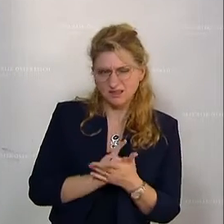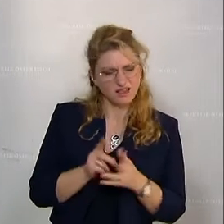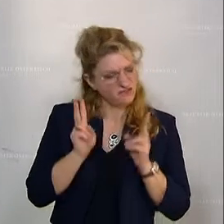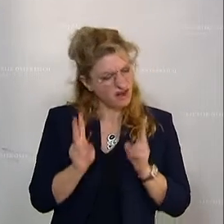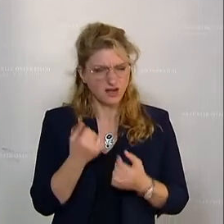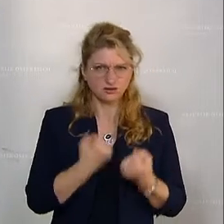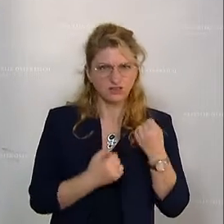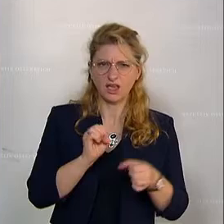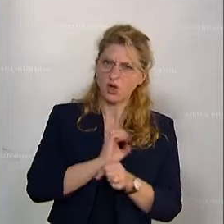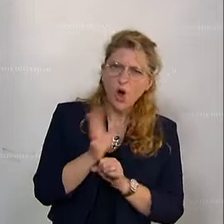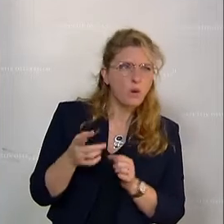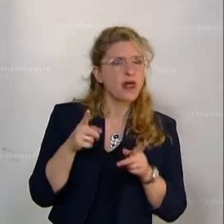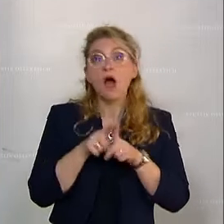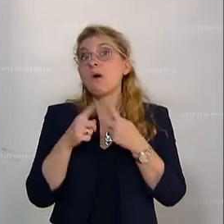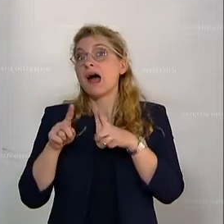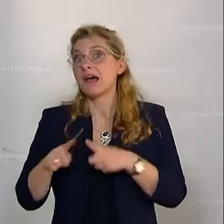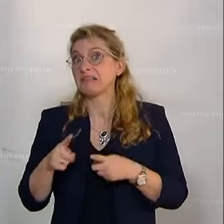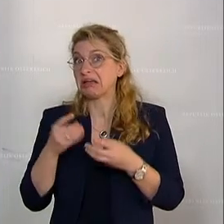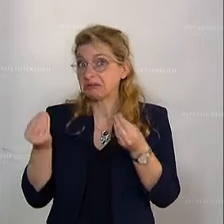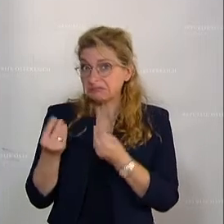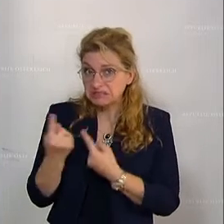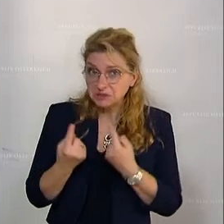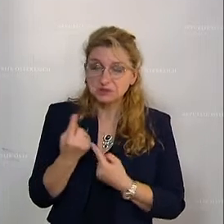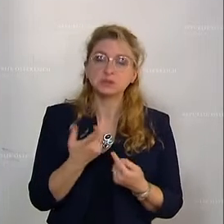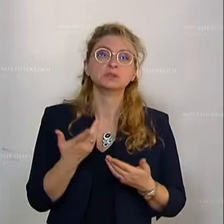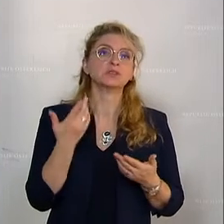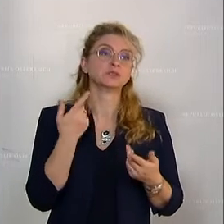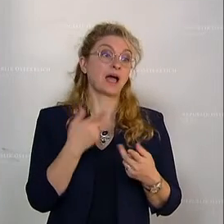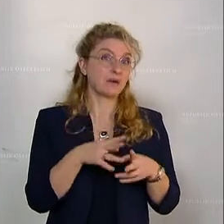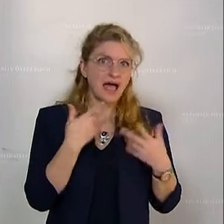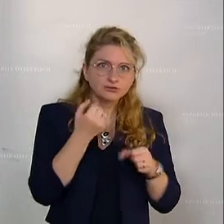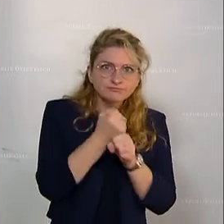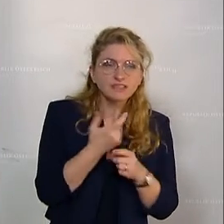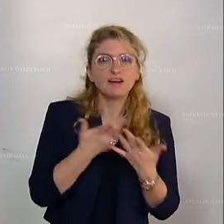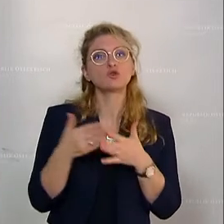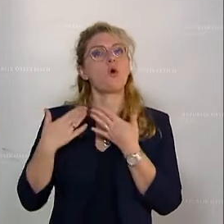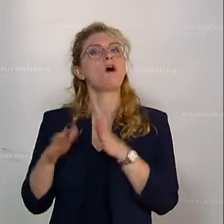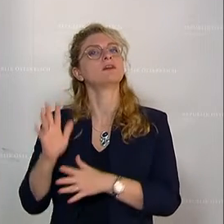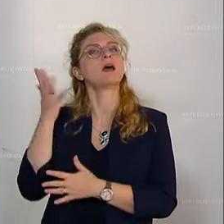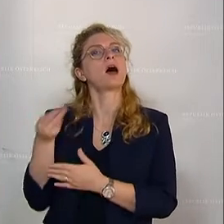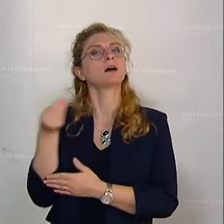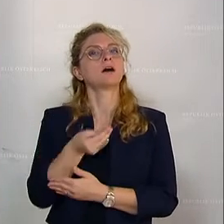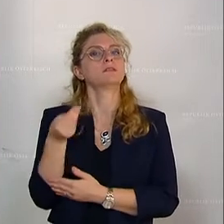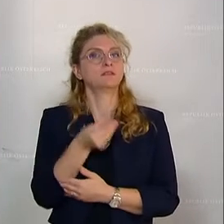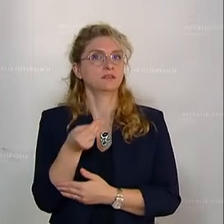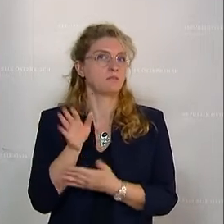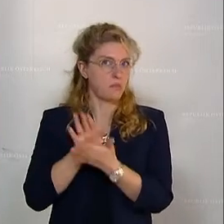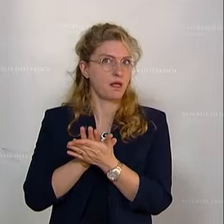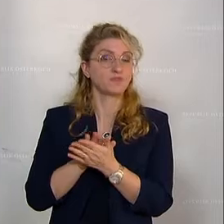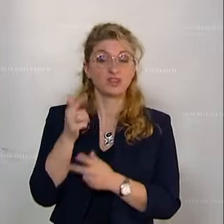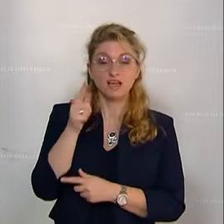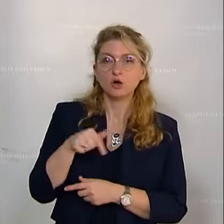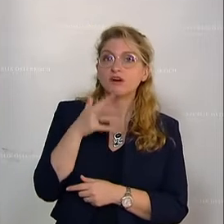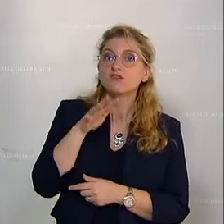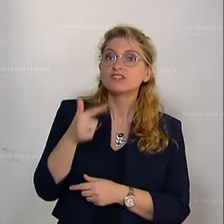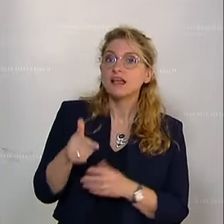Corona und andere Phänomene, ist das Engagement der öffentlichen Hand. Und diese 2,25 Milliarden